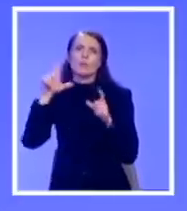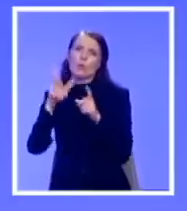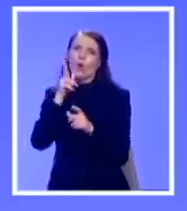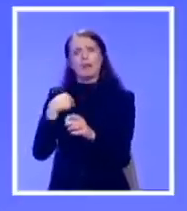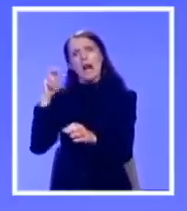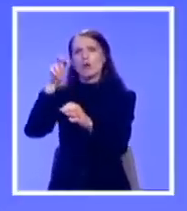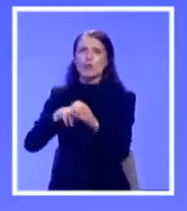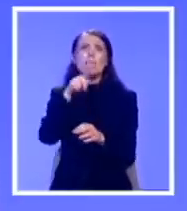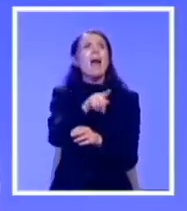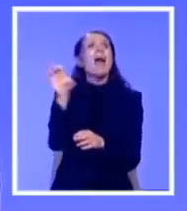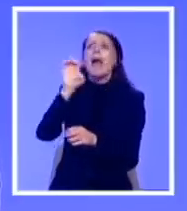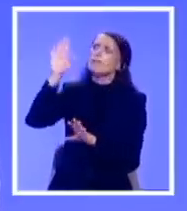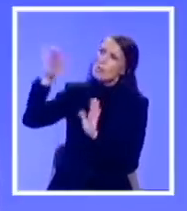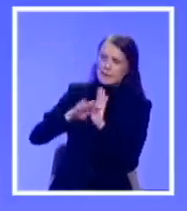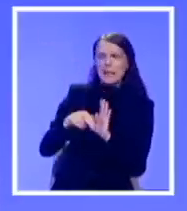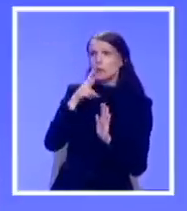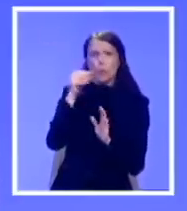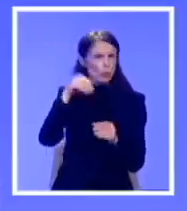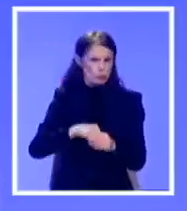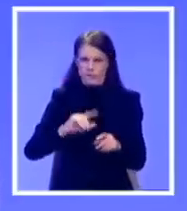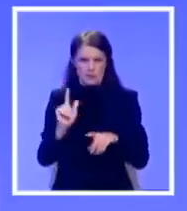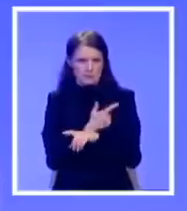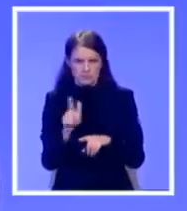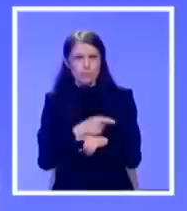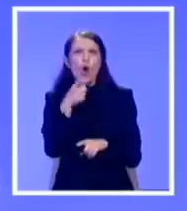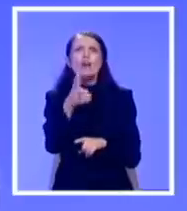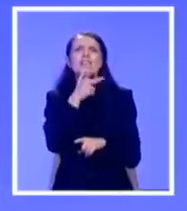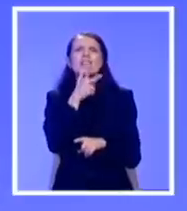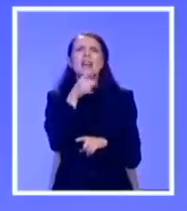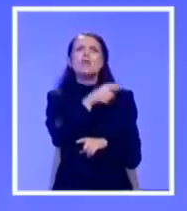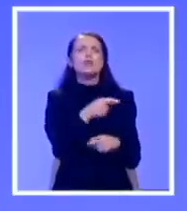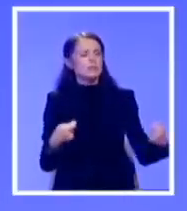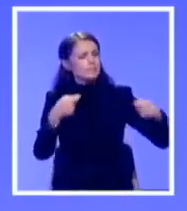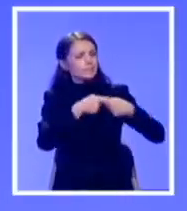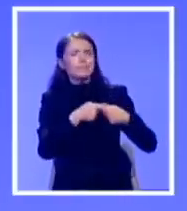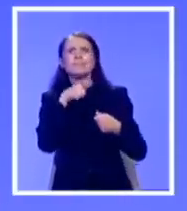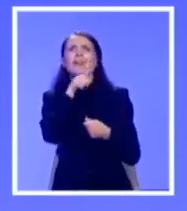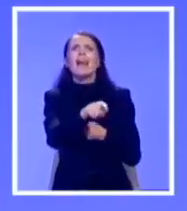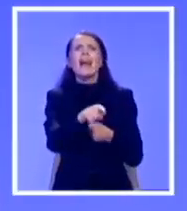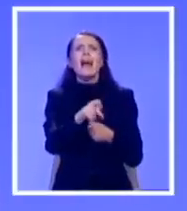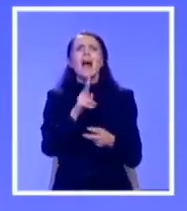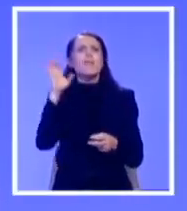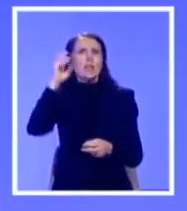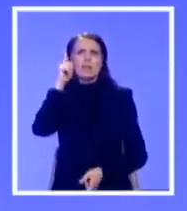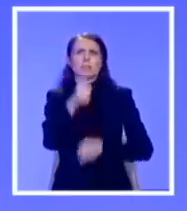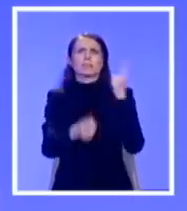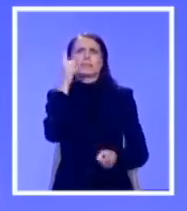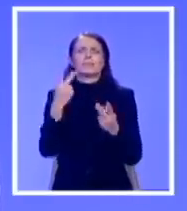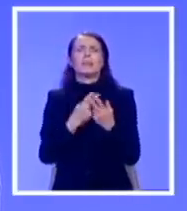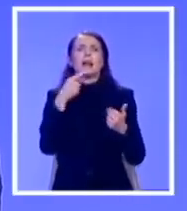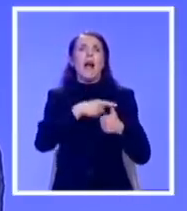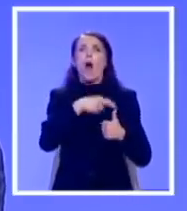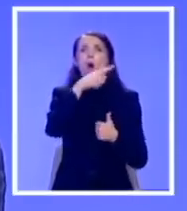i uslovi života i grada. Ne, njih zanimaju autoritarni režimi kao što su oni u Rusiji, kao što je oni u Kini, kao što je oni u Turskoj.